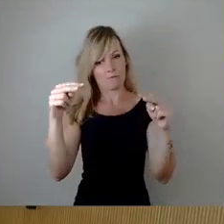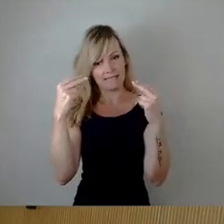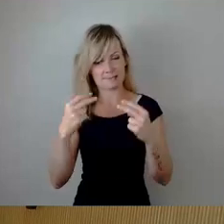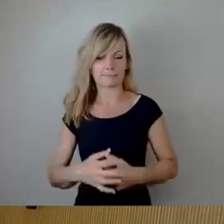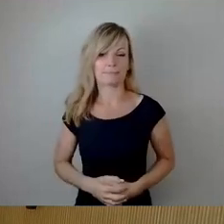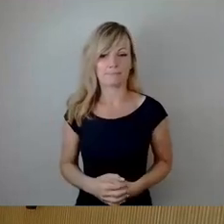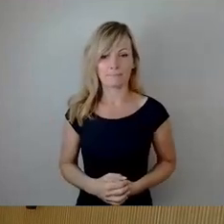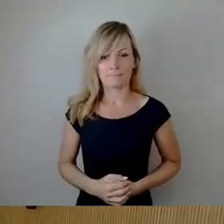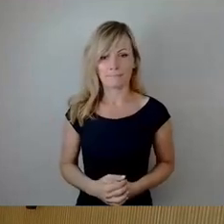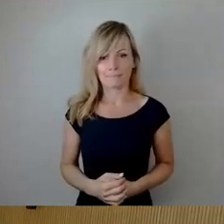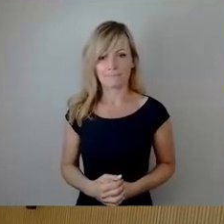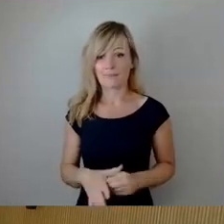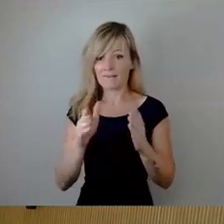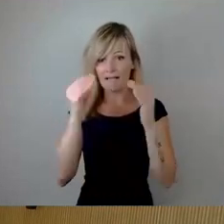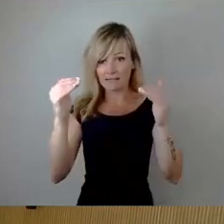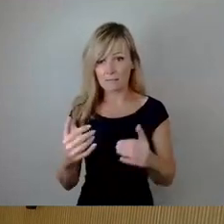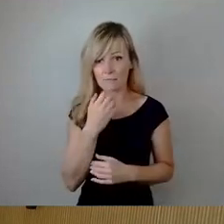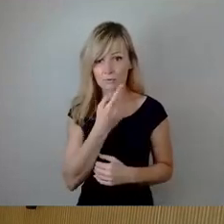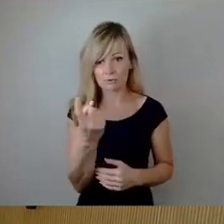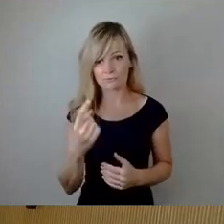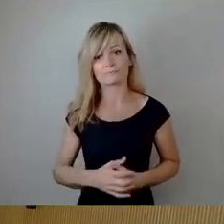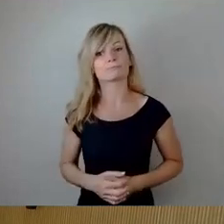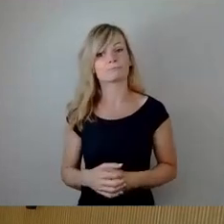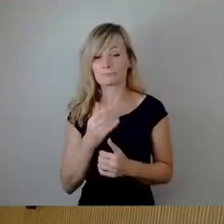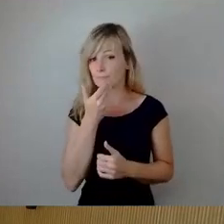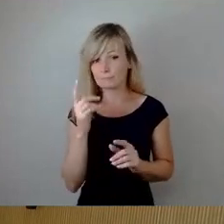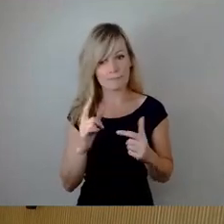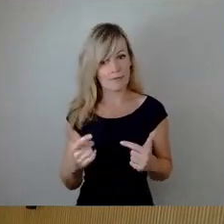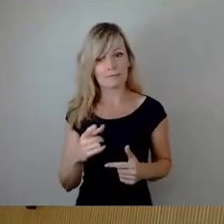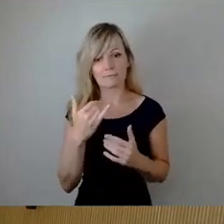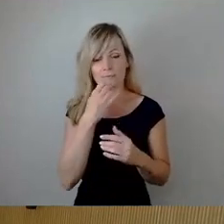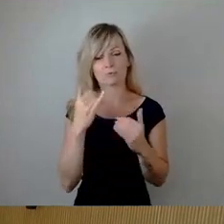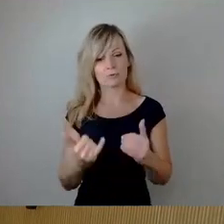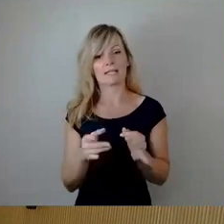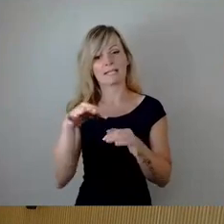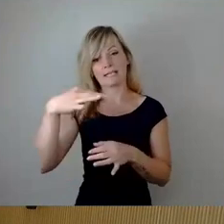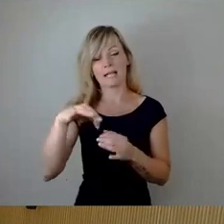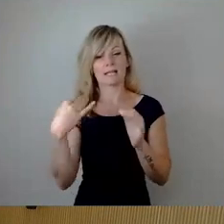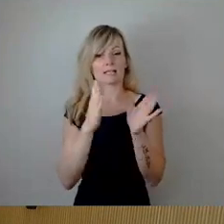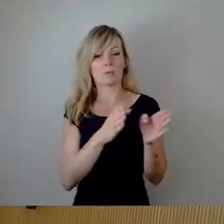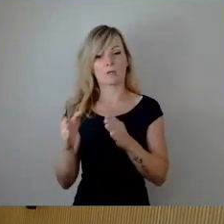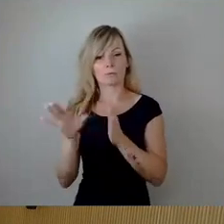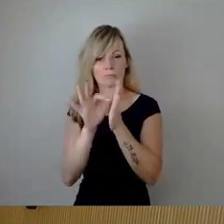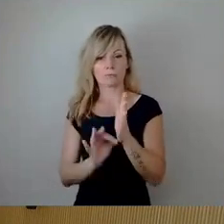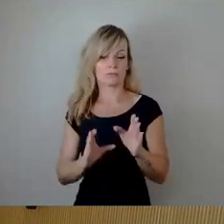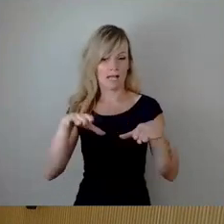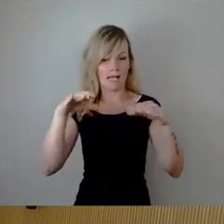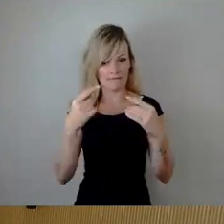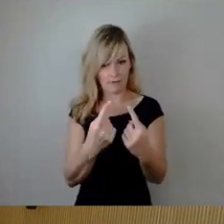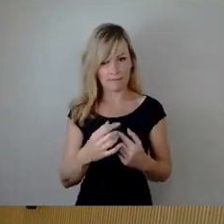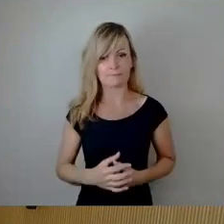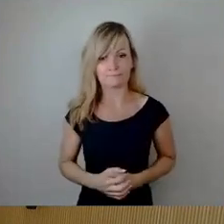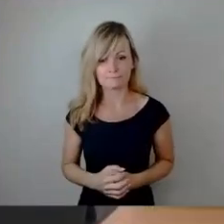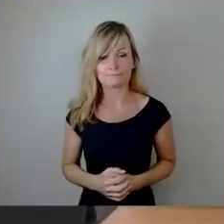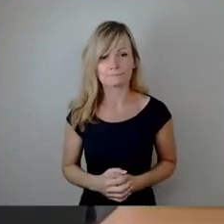So, weiterhin das Wort gewünscht. Wenn das nicht der Fall ist, würde ich jetzt in die einzelnen Tagesordnungspunkte eintreten. Jeweils zum